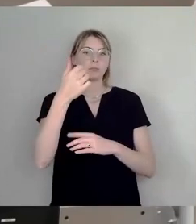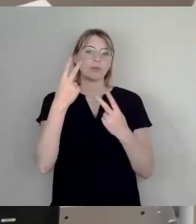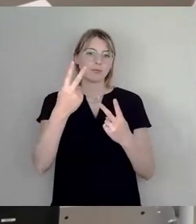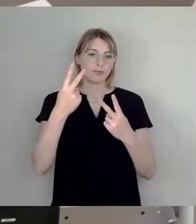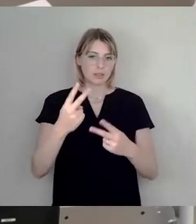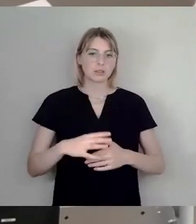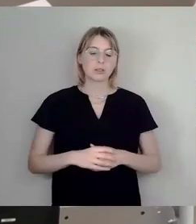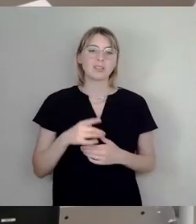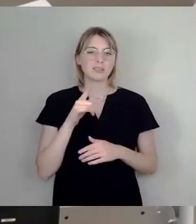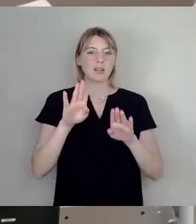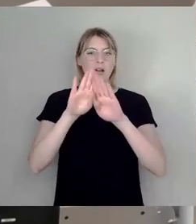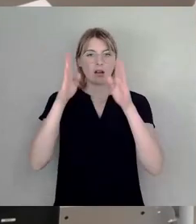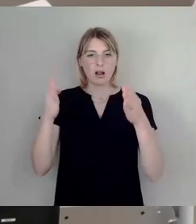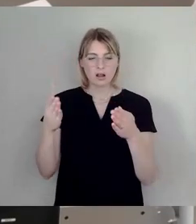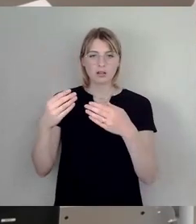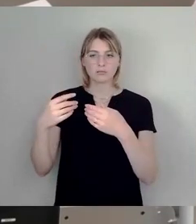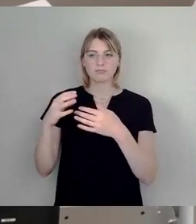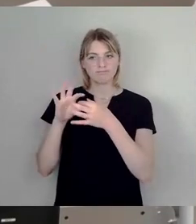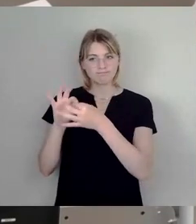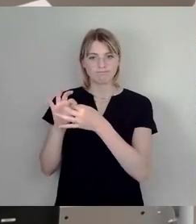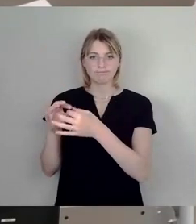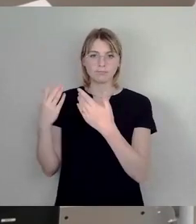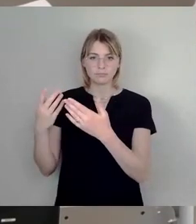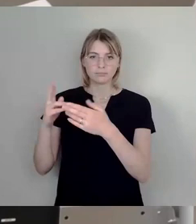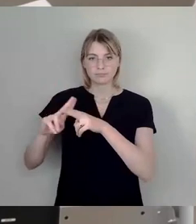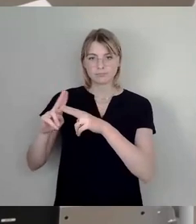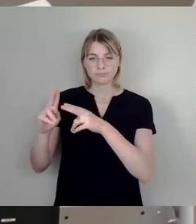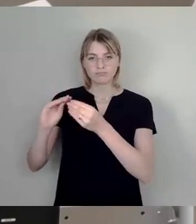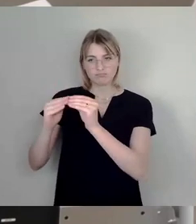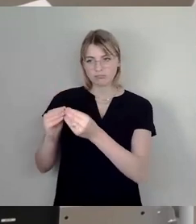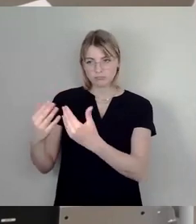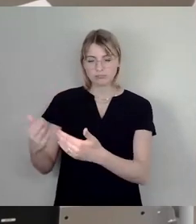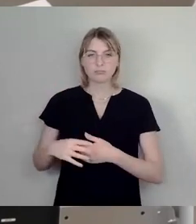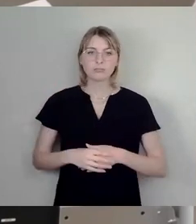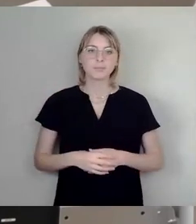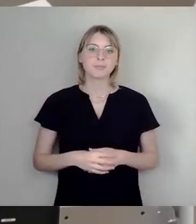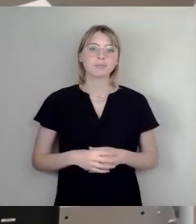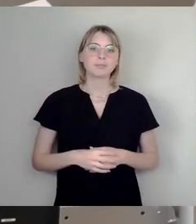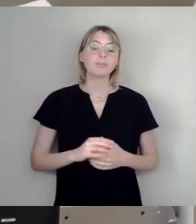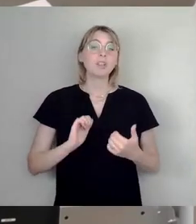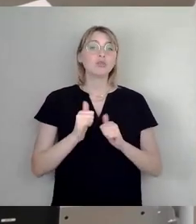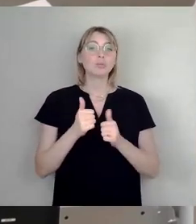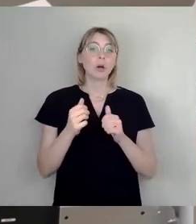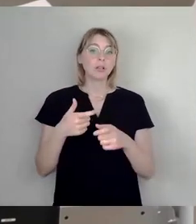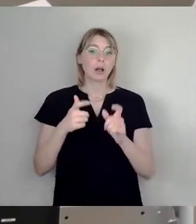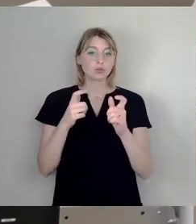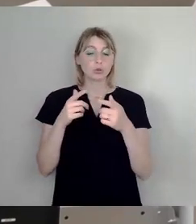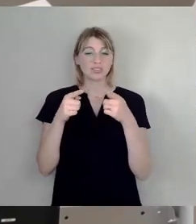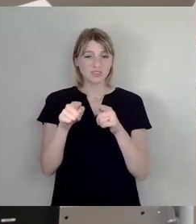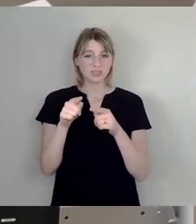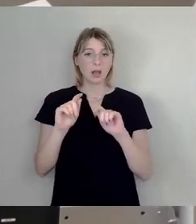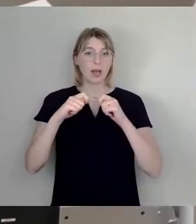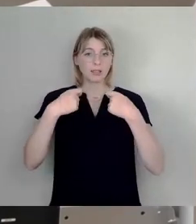anzustreben. Dass der Sportausschuss dann das Ergebnis der umfangreichen